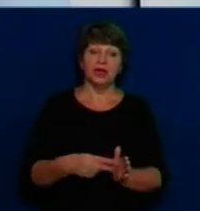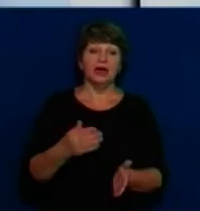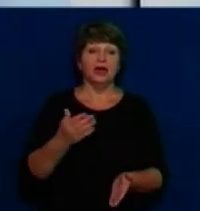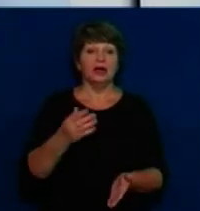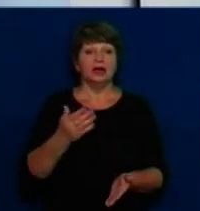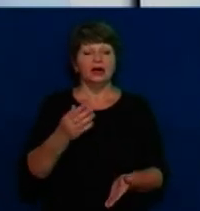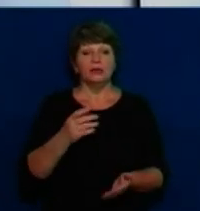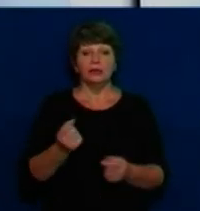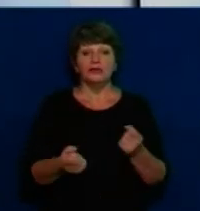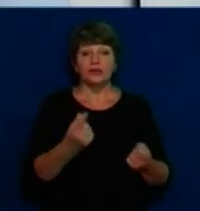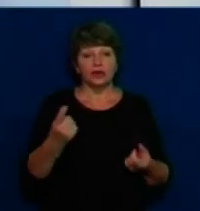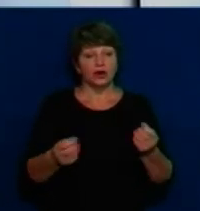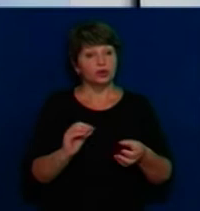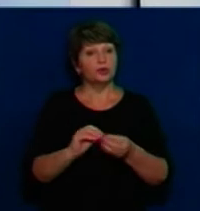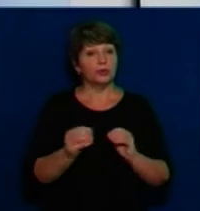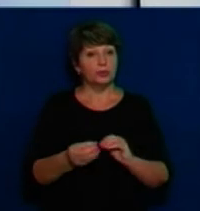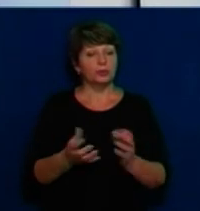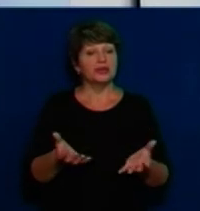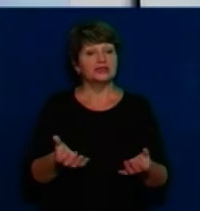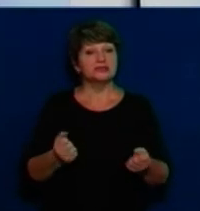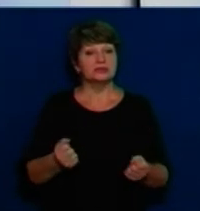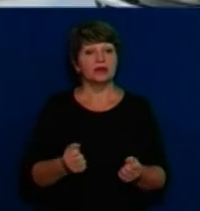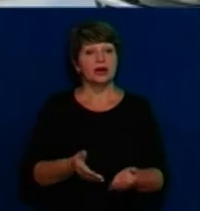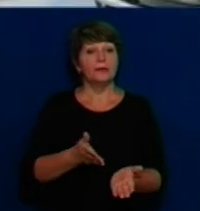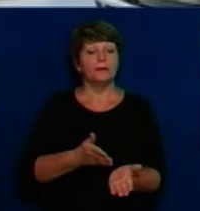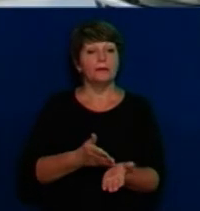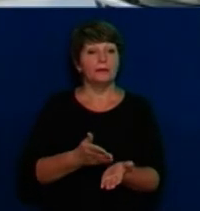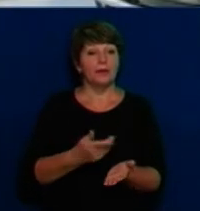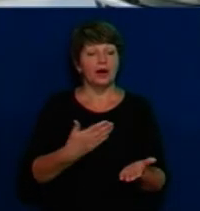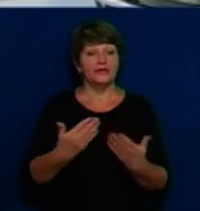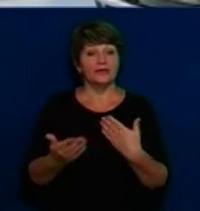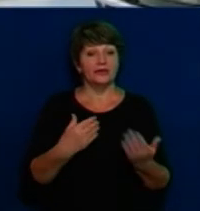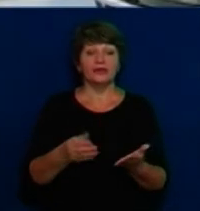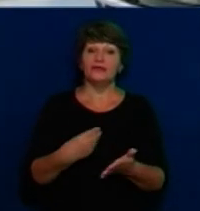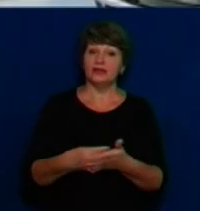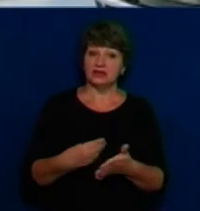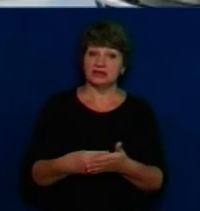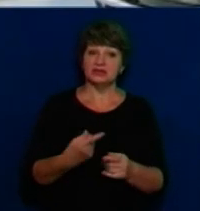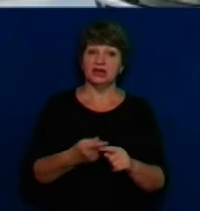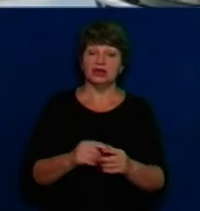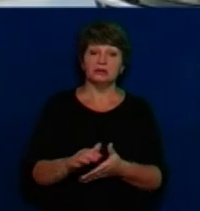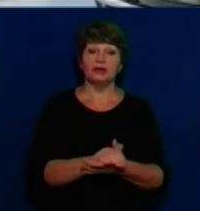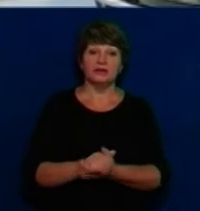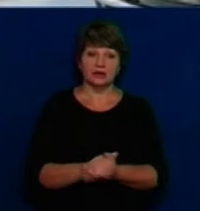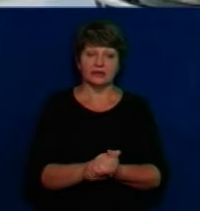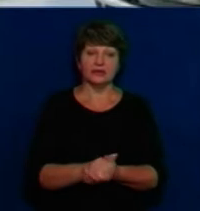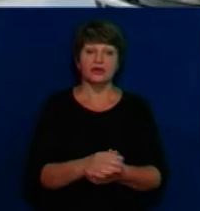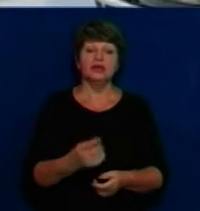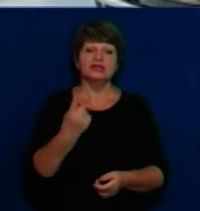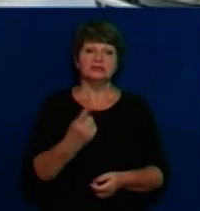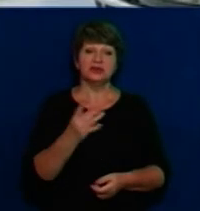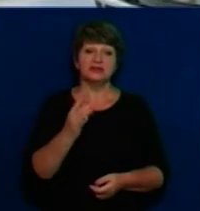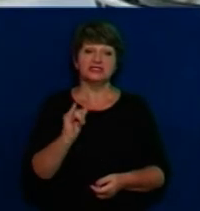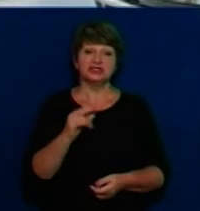то виникають проблеми із отриманням прямих мюджетних відносин, відповідно фінансів, цими громадами з першого січчя наступного року.